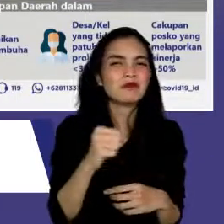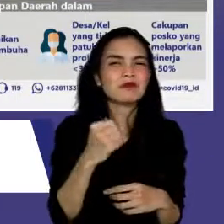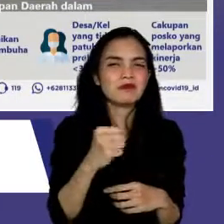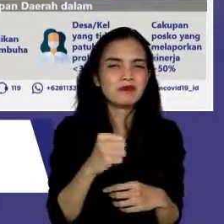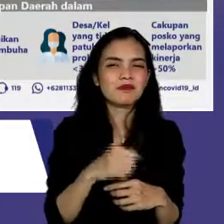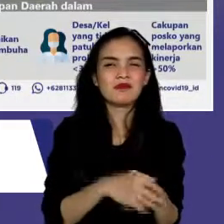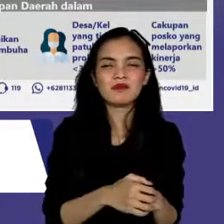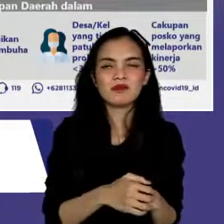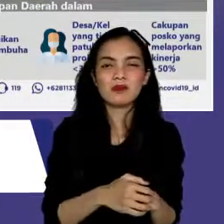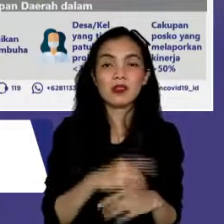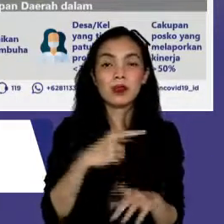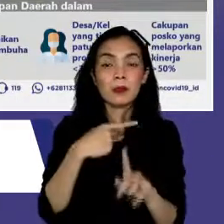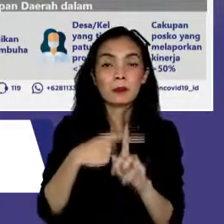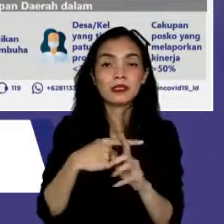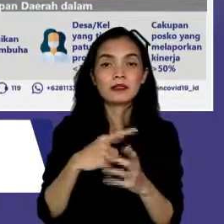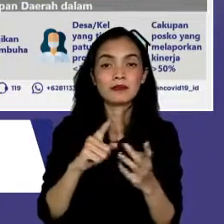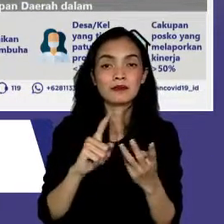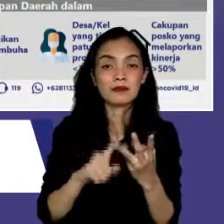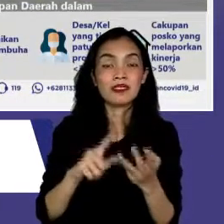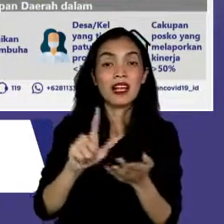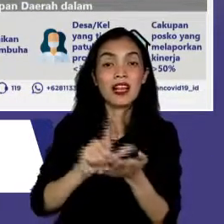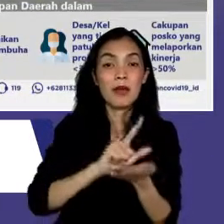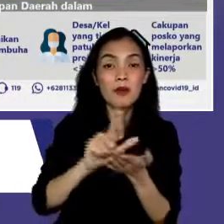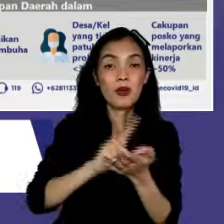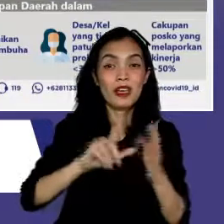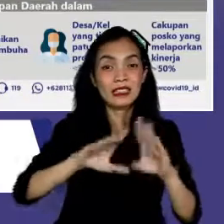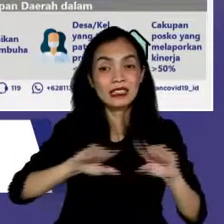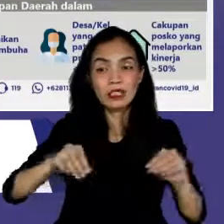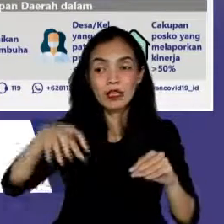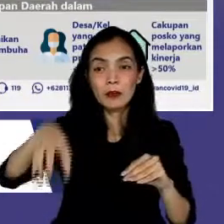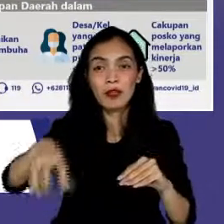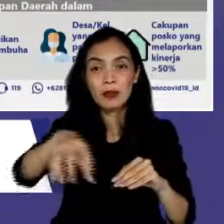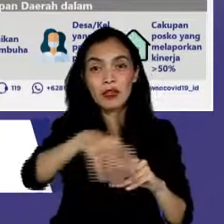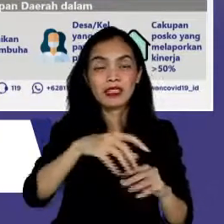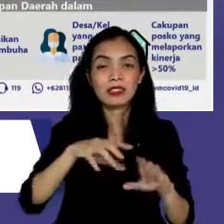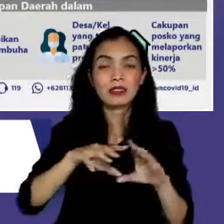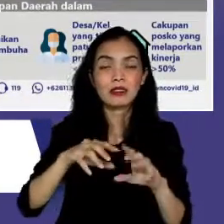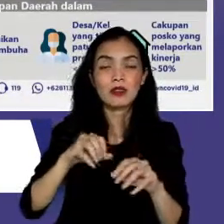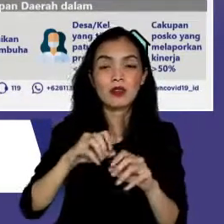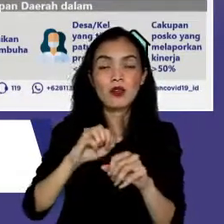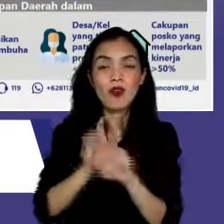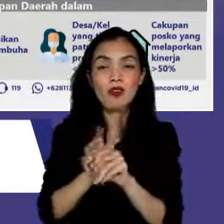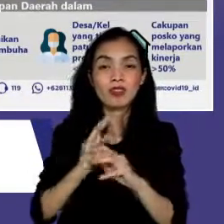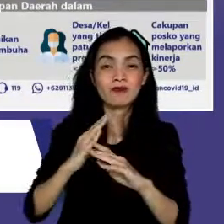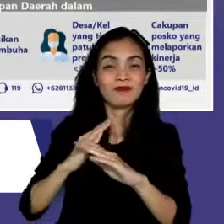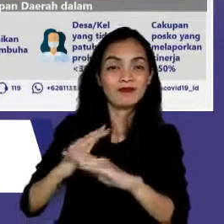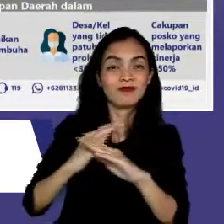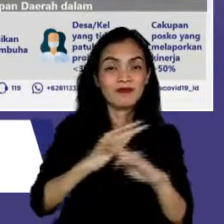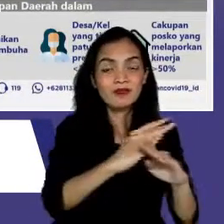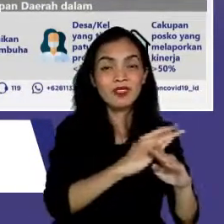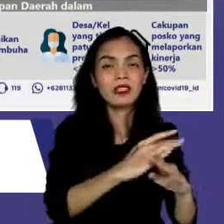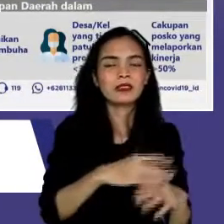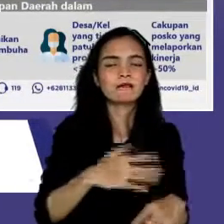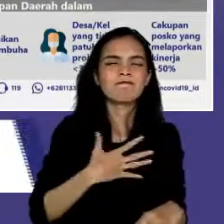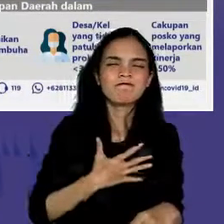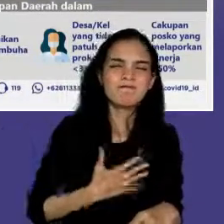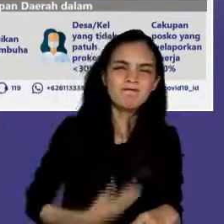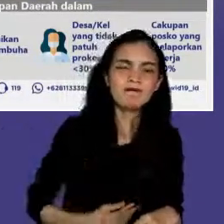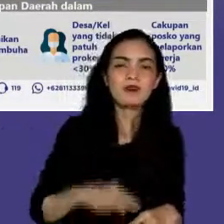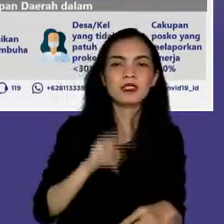dilihat pada cakupan laporan kinerja posko, sayangnya sebagian besar provinsi kurang dari 50% poskonya